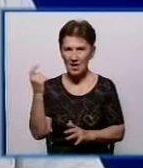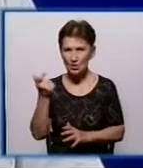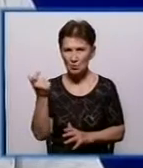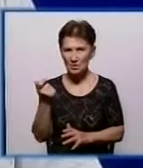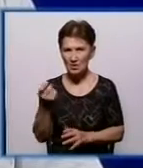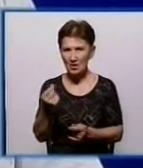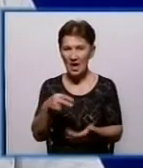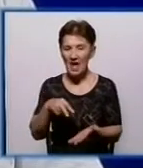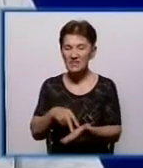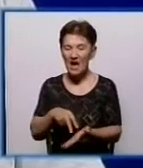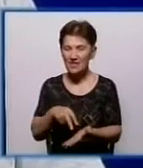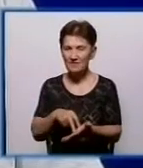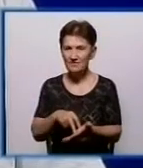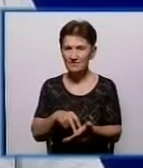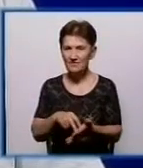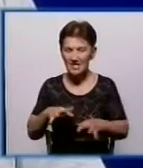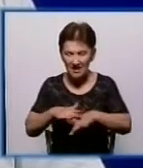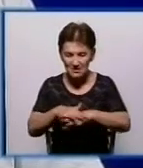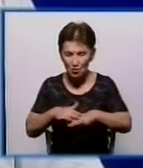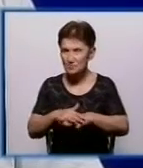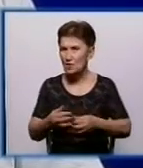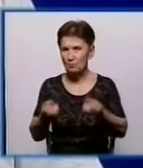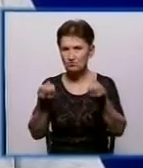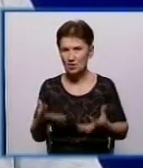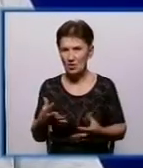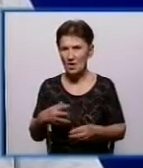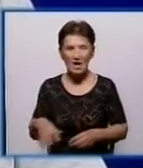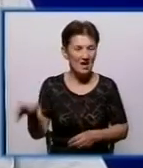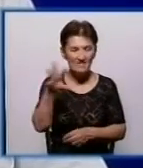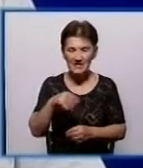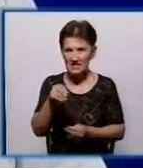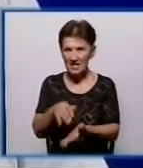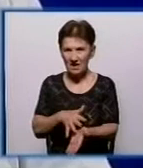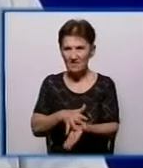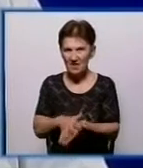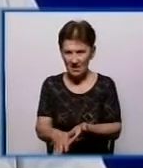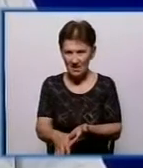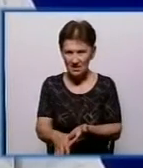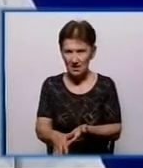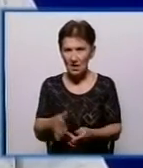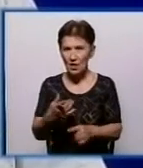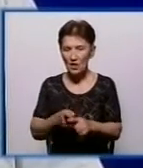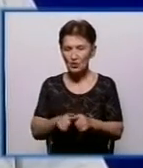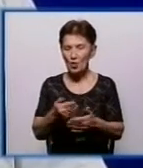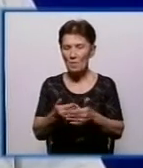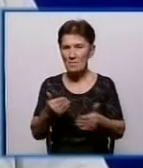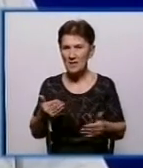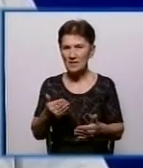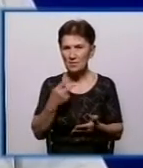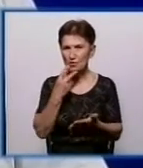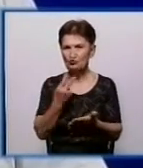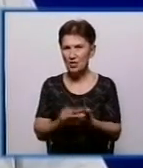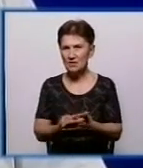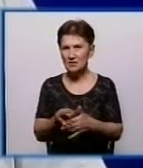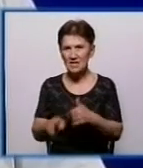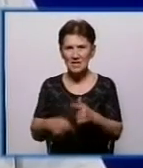Тариф розраховується простим методом. Беруться всі витрати, планові витрати, які передбачаються понести підприємство в